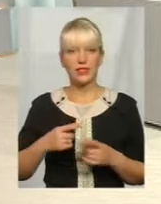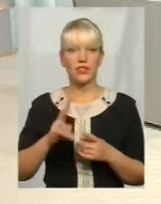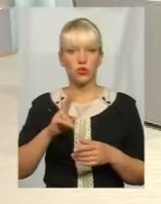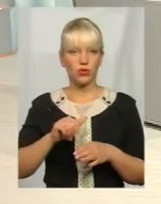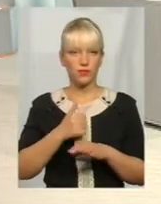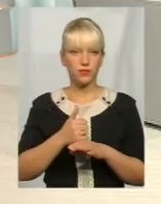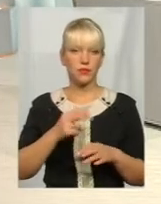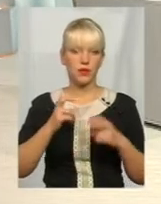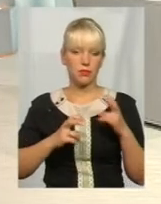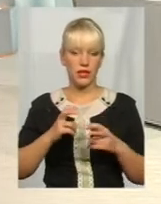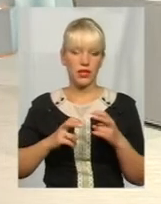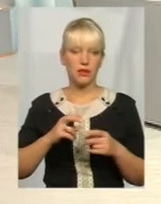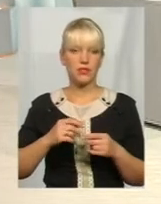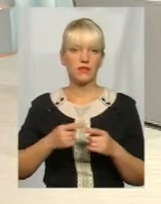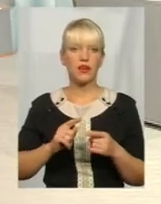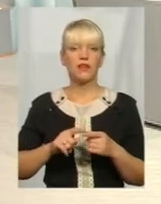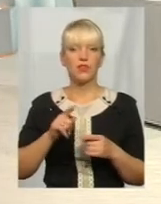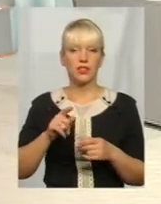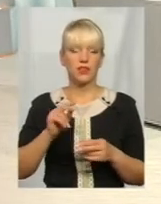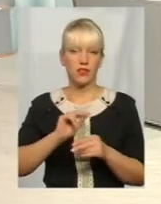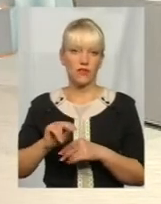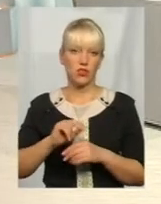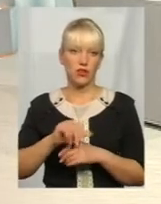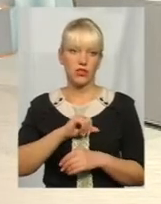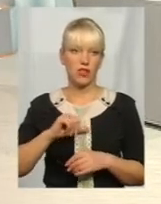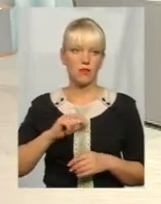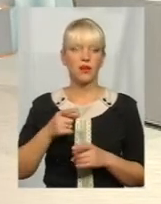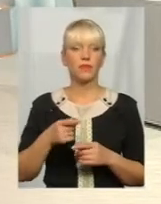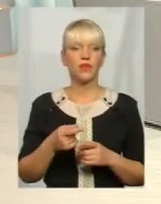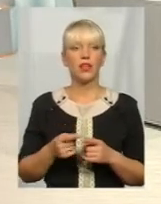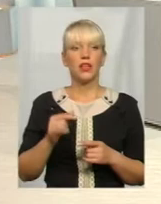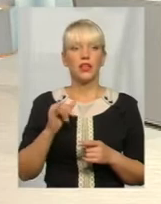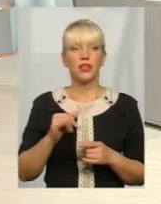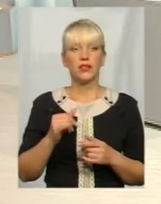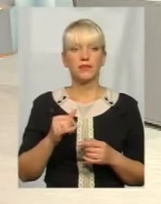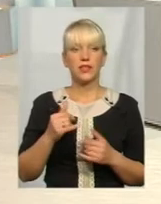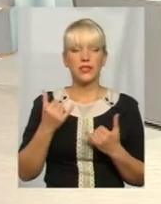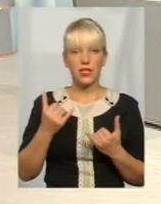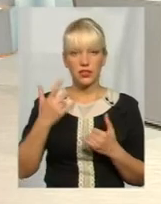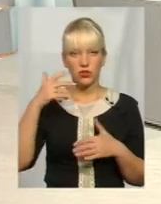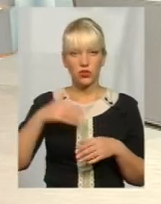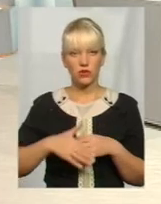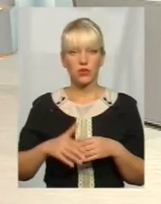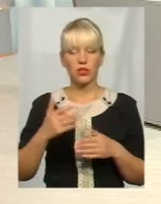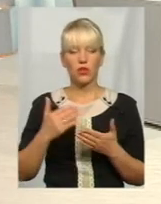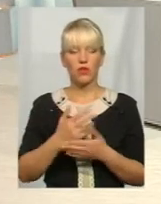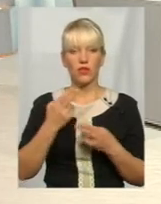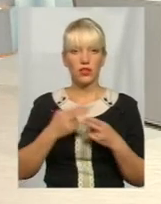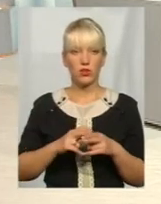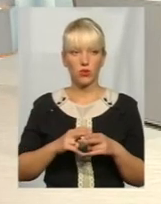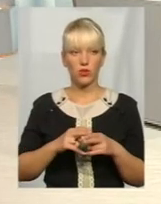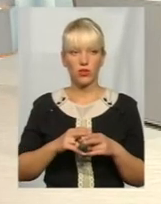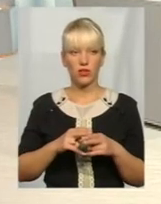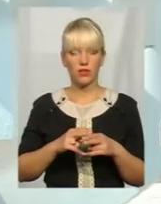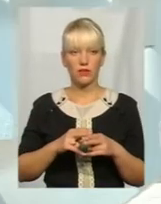зацікавлені взяти молодого і під себе його навчити? Звичайно, звичайно. Тому що зараз, розумієте, нові технології, зараз на